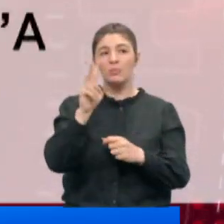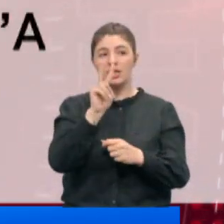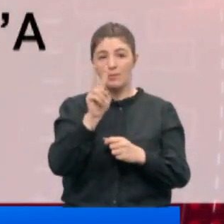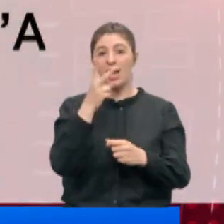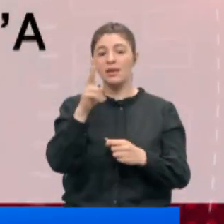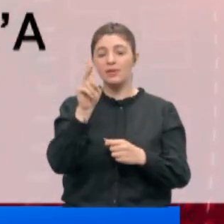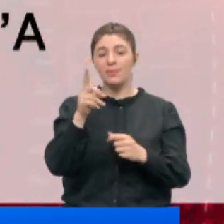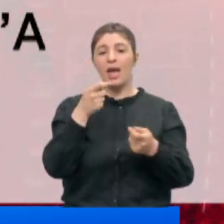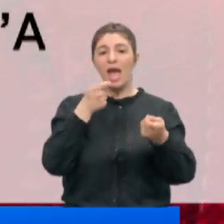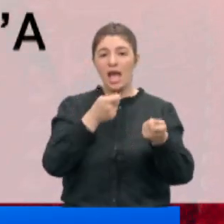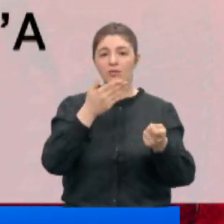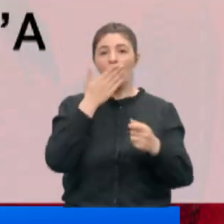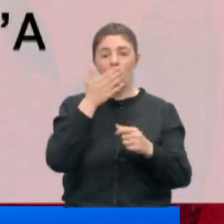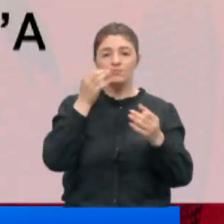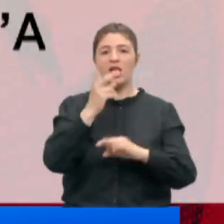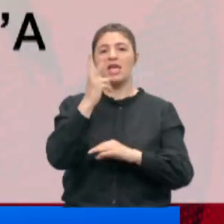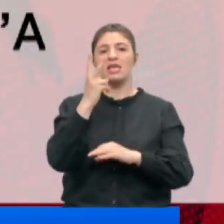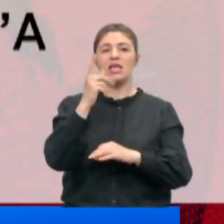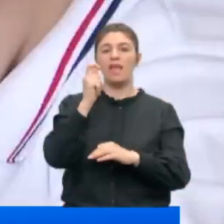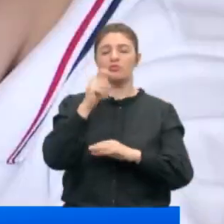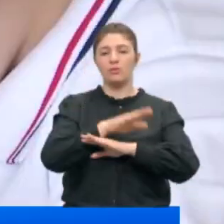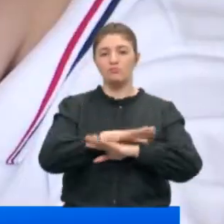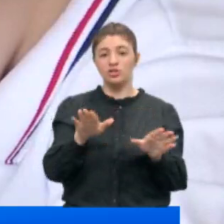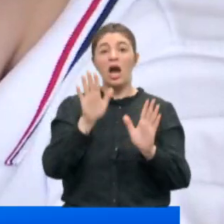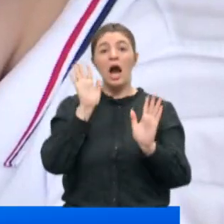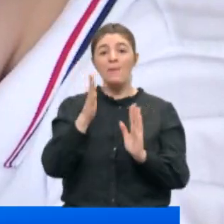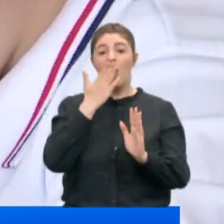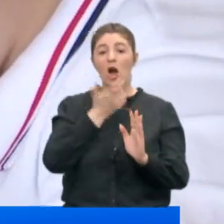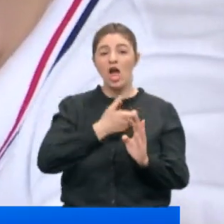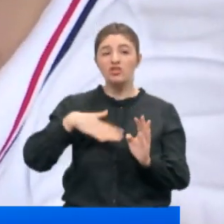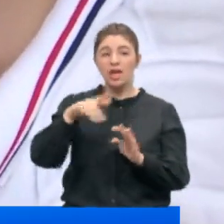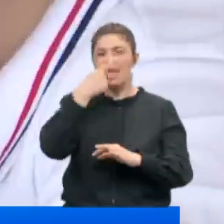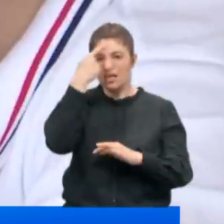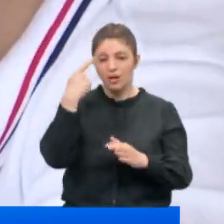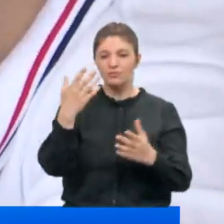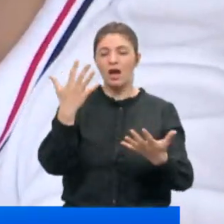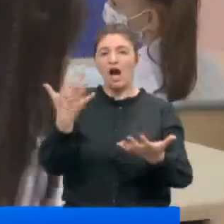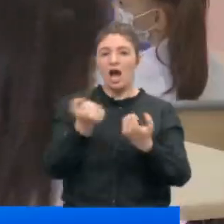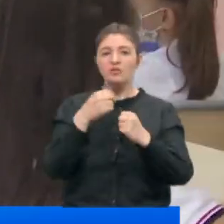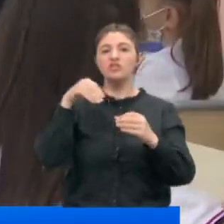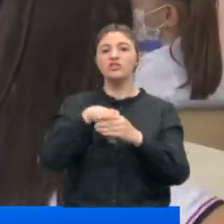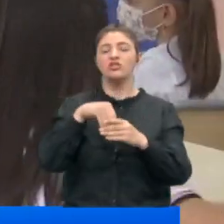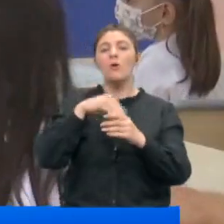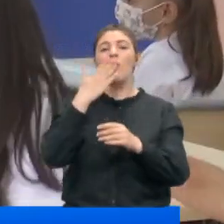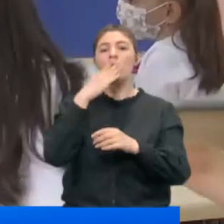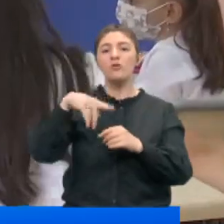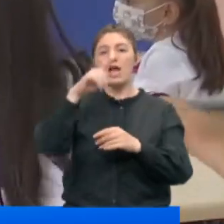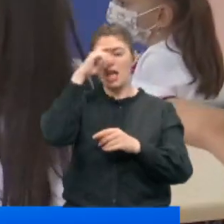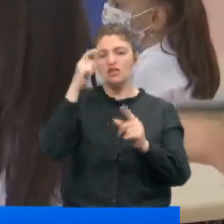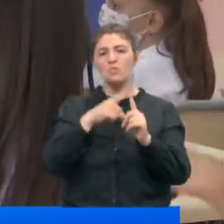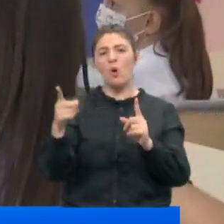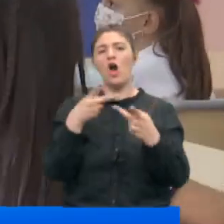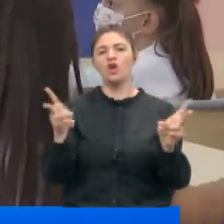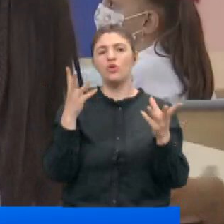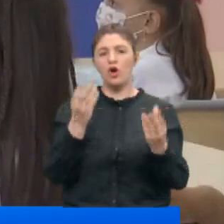-2021 eğitim öğretim yılı 2 Temmuz'da sona erecek. Ancak öğrencilerin imkanlardan faydalanabilmesi için okullar yaz boyu